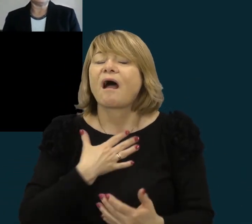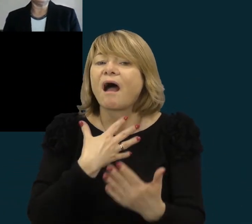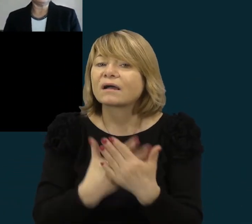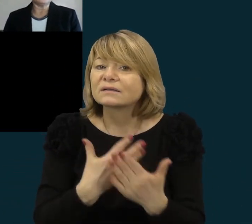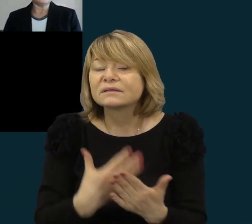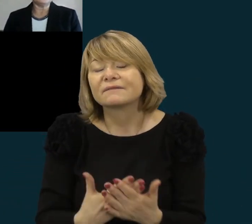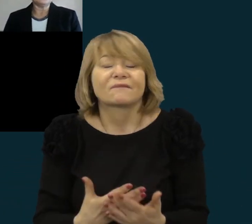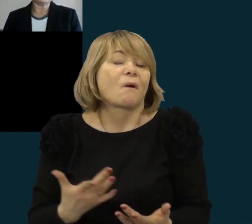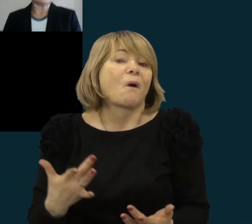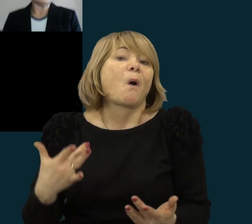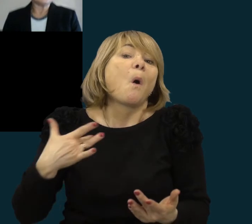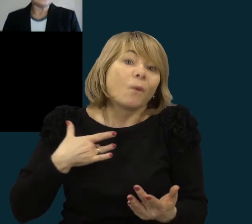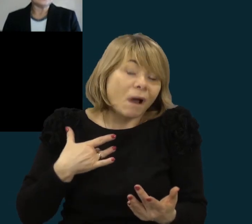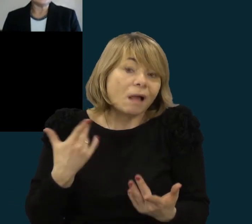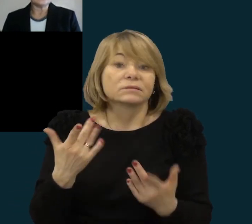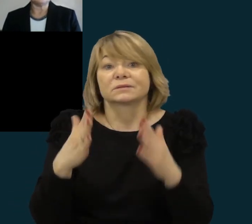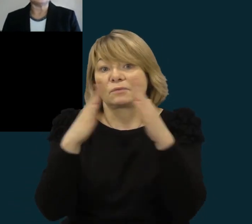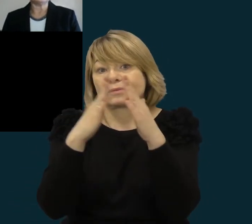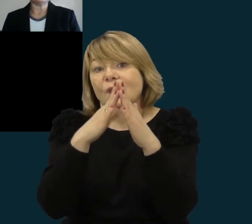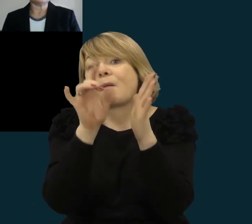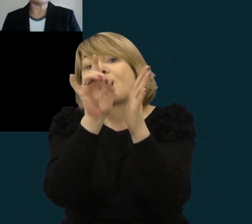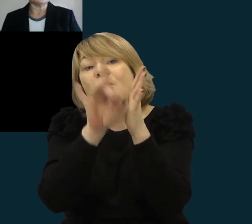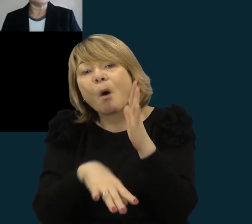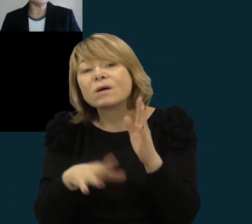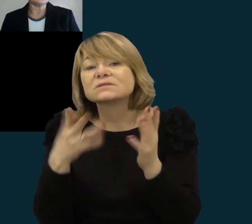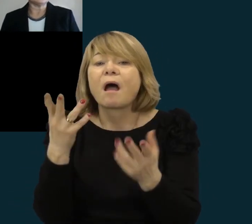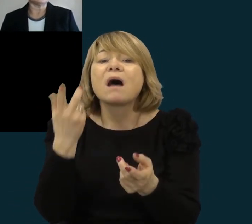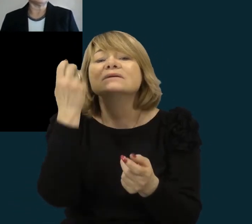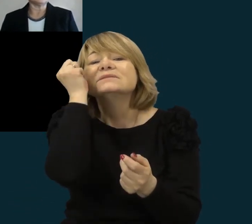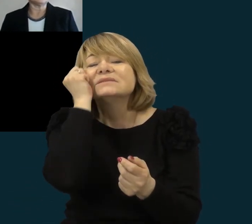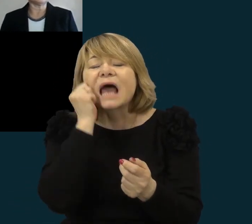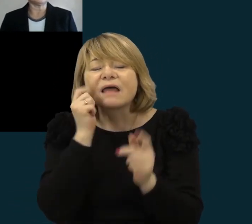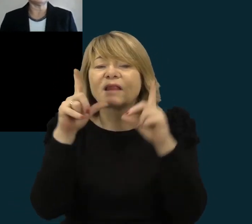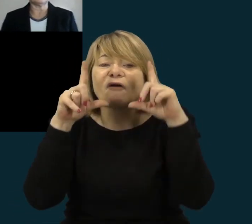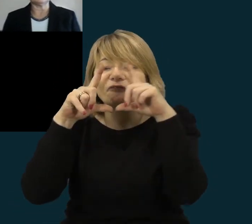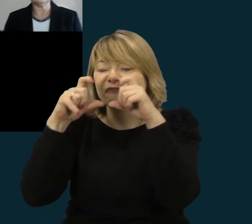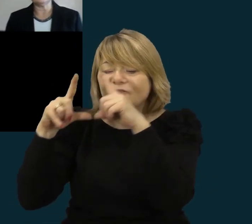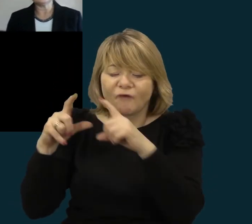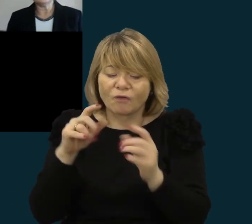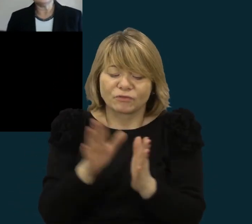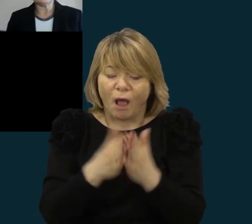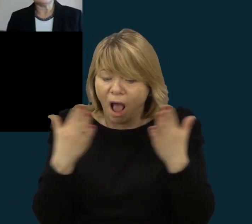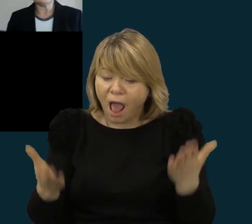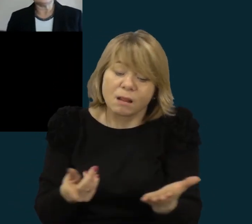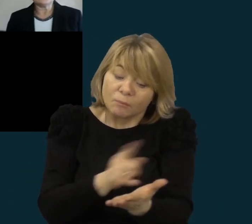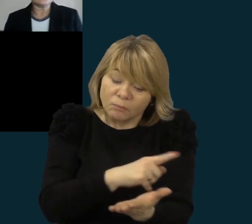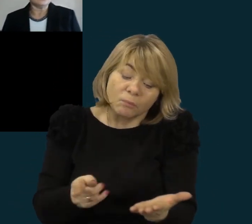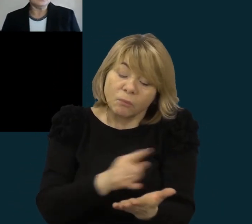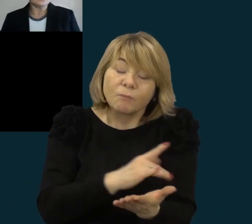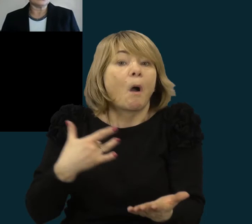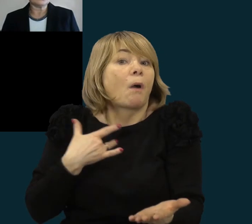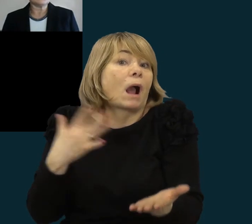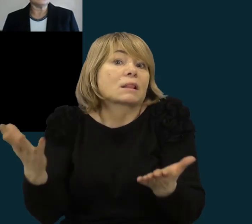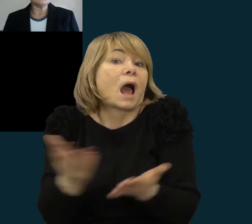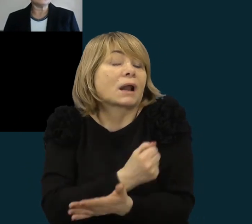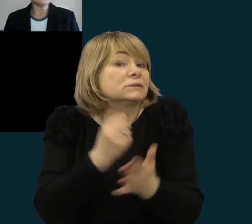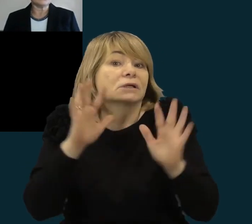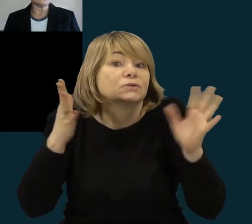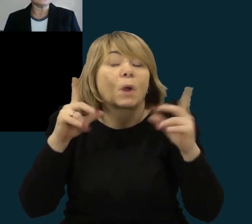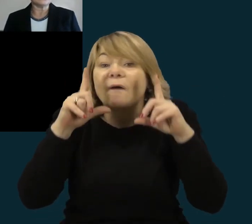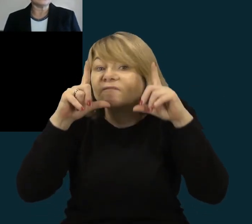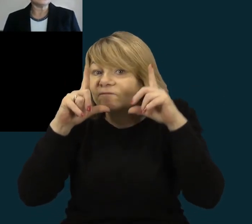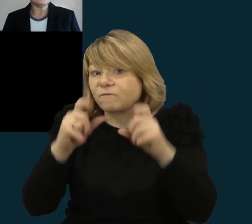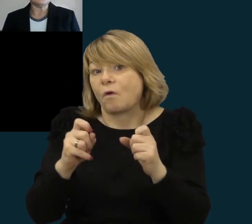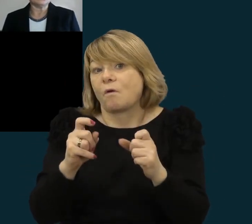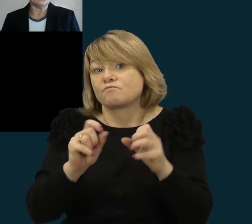o galbūt jie ir namuose, sakykim, vartydami senus nuotraukų albumus, ras, sakykim, kažkokias nuotraukas,